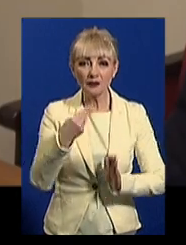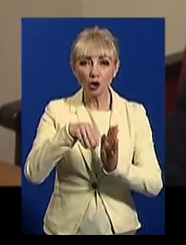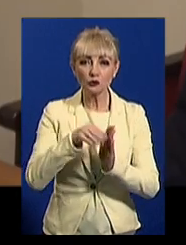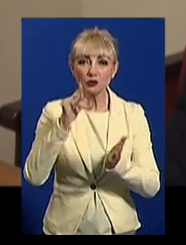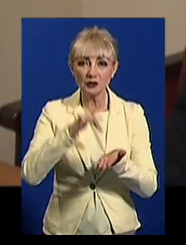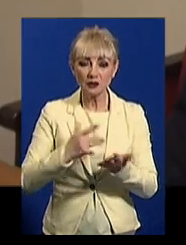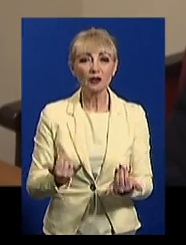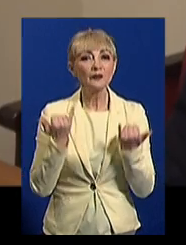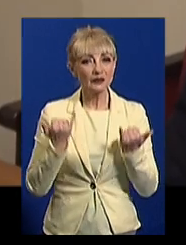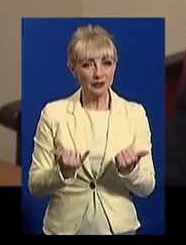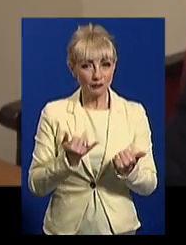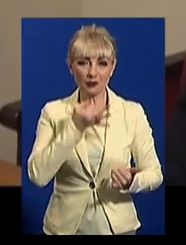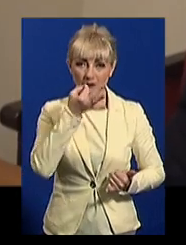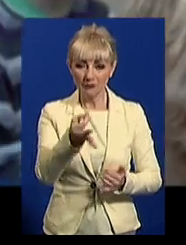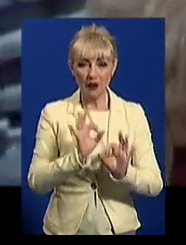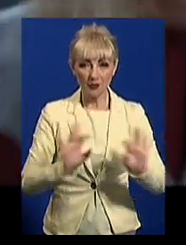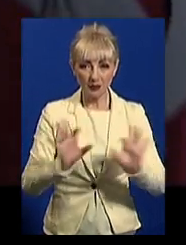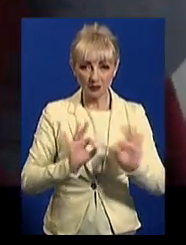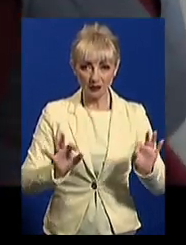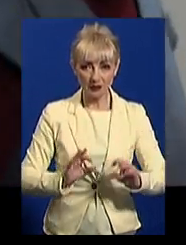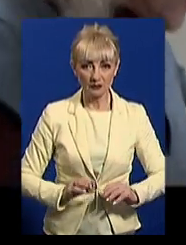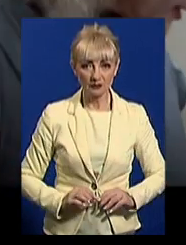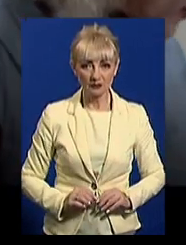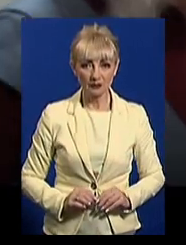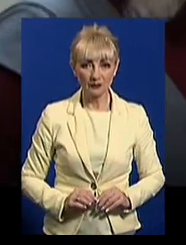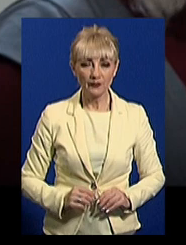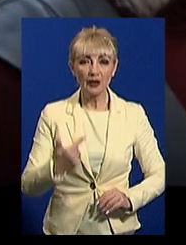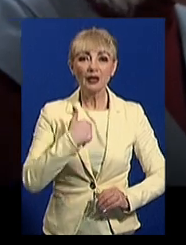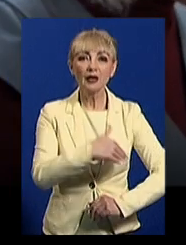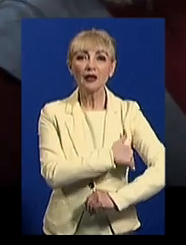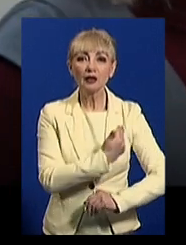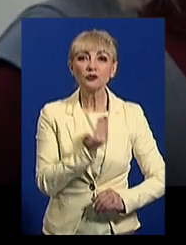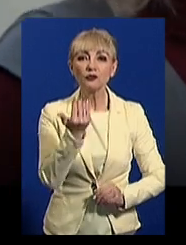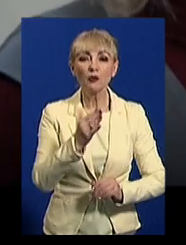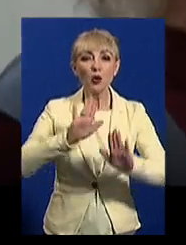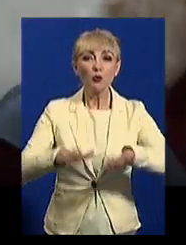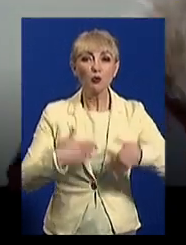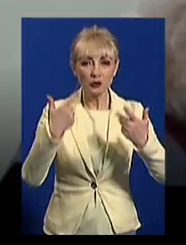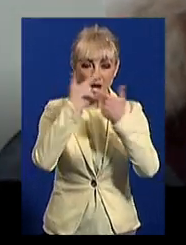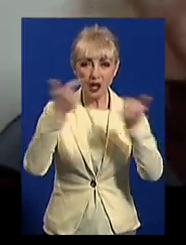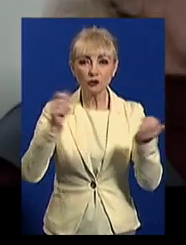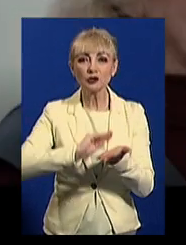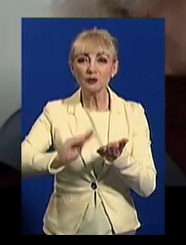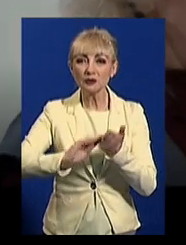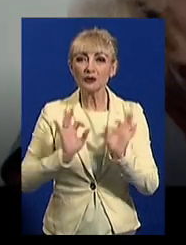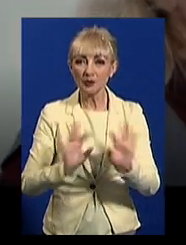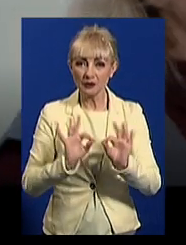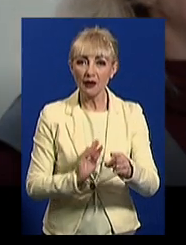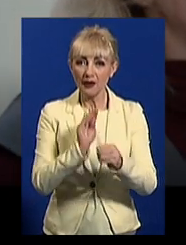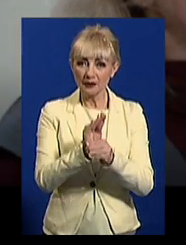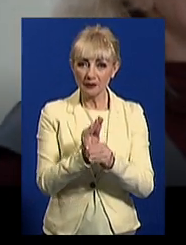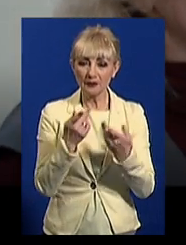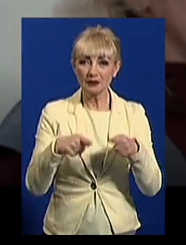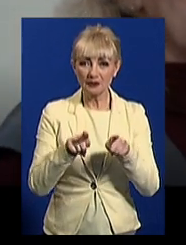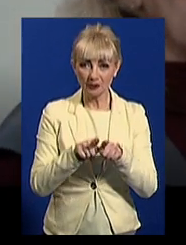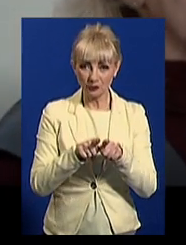центру. Сьогодні надають пояснення. Я хотіла після оголошення письмових пояснень додати їх також до